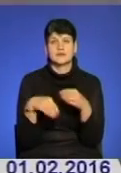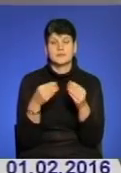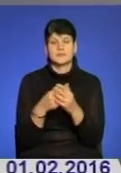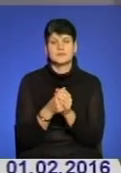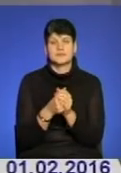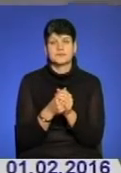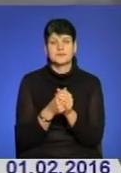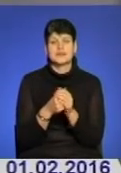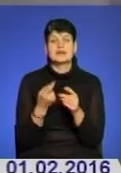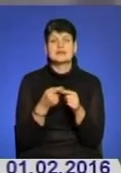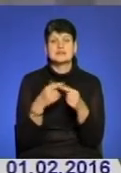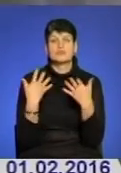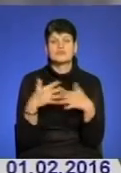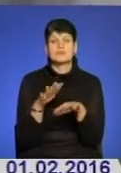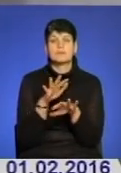Це вже банк.